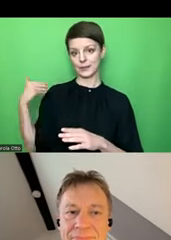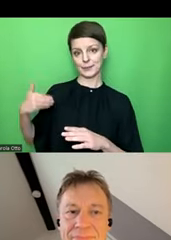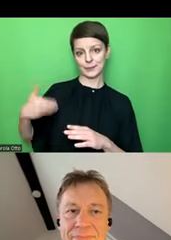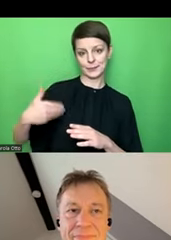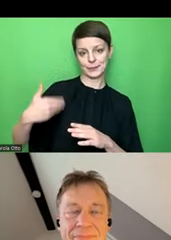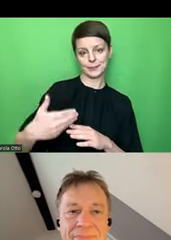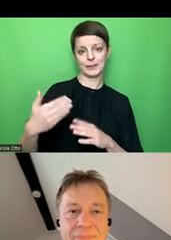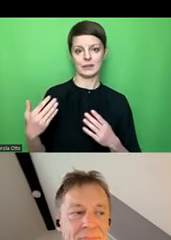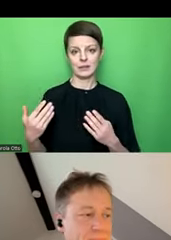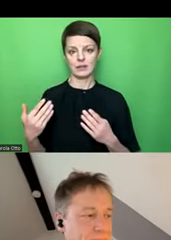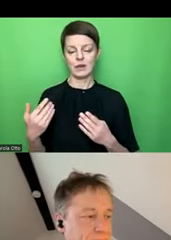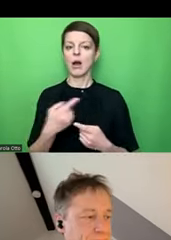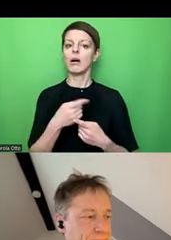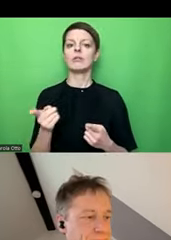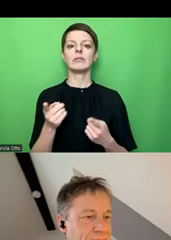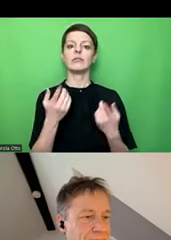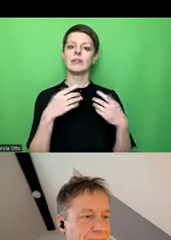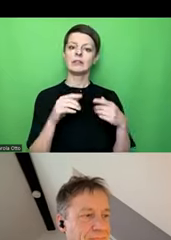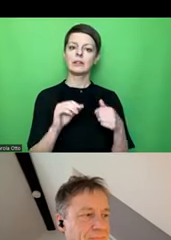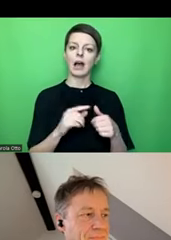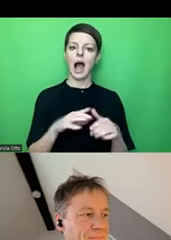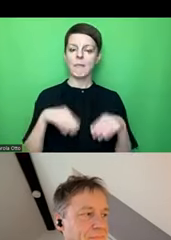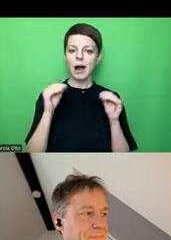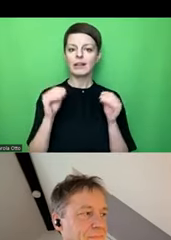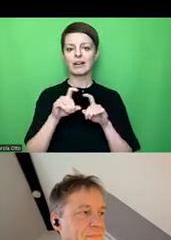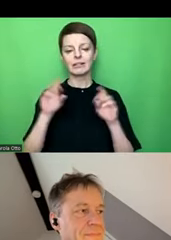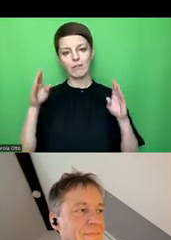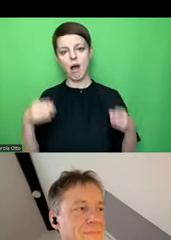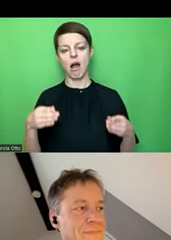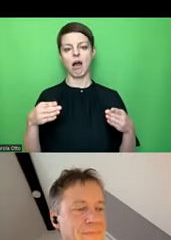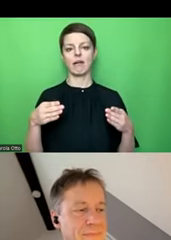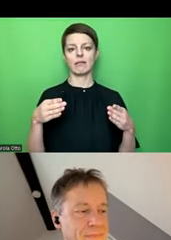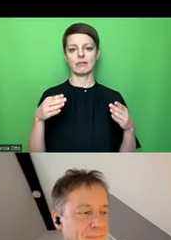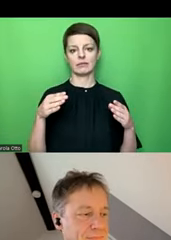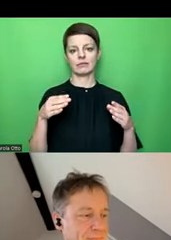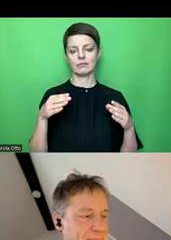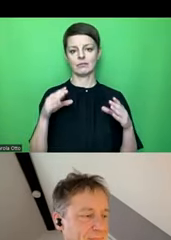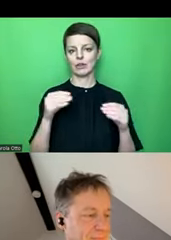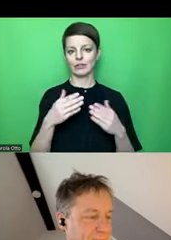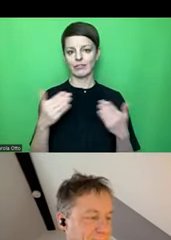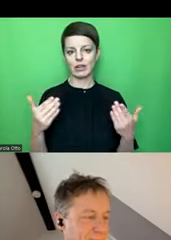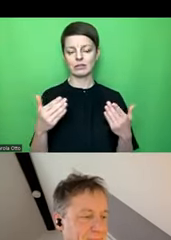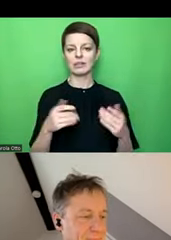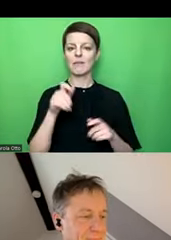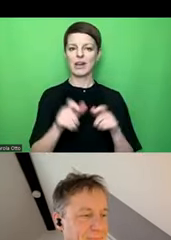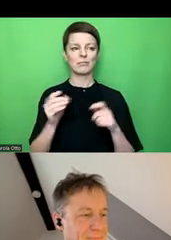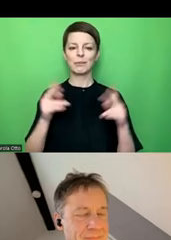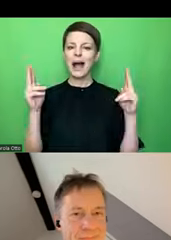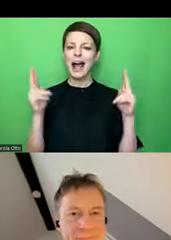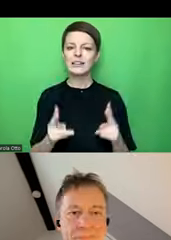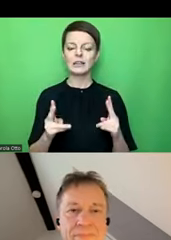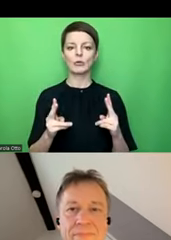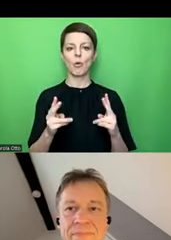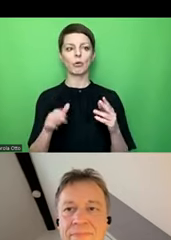haben uns zunächst erst mal quasi einführend mit den Fragestellungen beschäftigt, wie viele Menschen mit Beeinträchtigungen bzw.